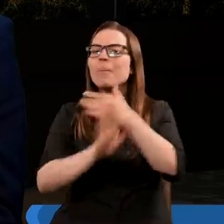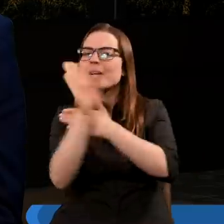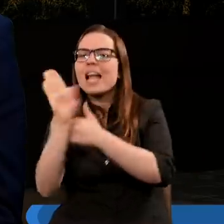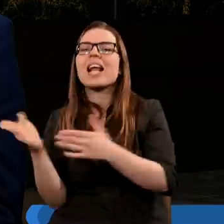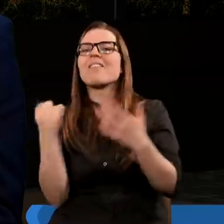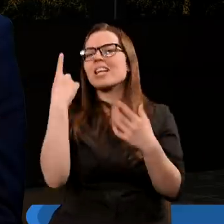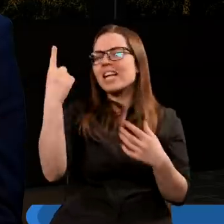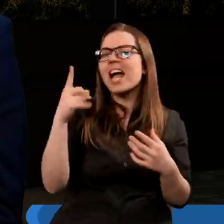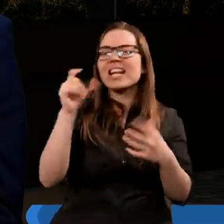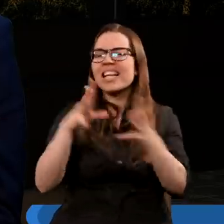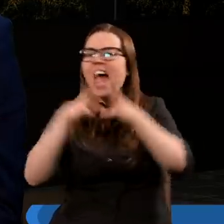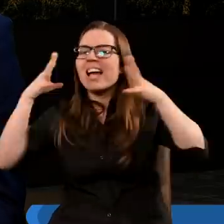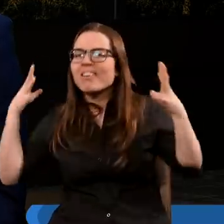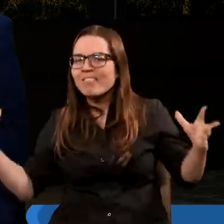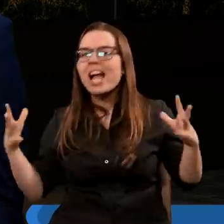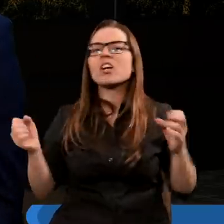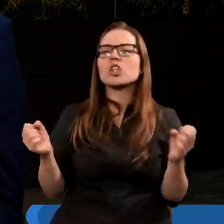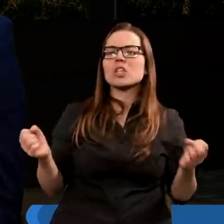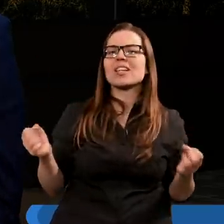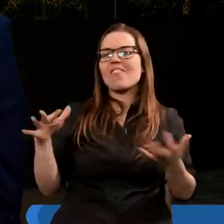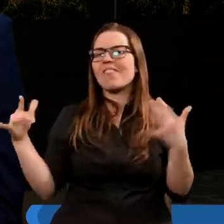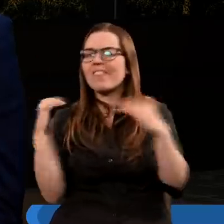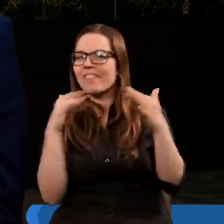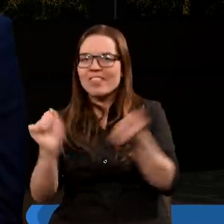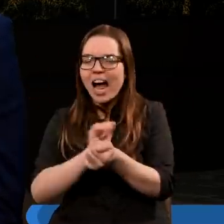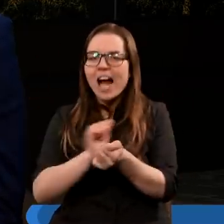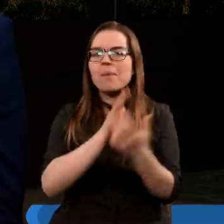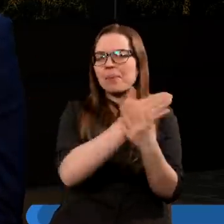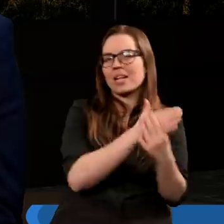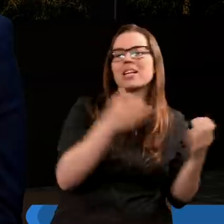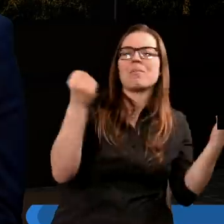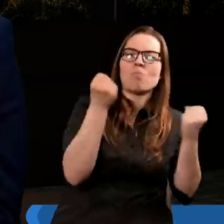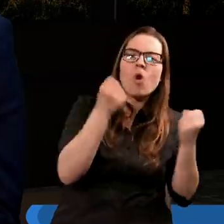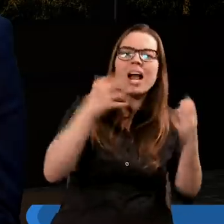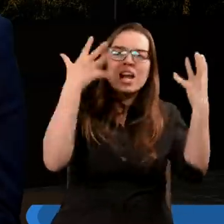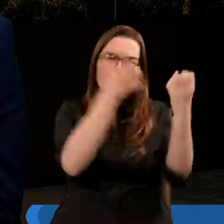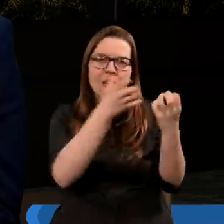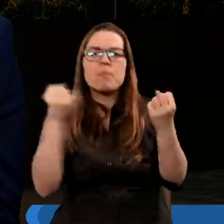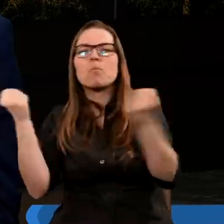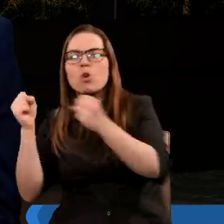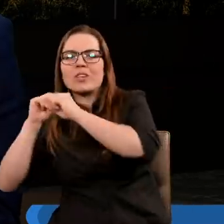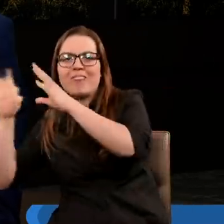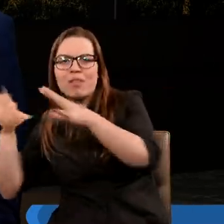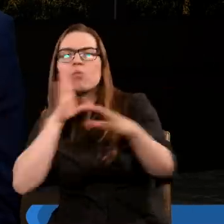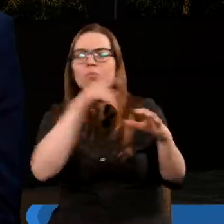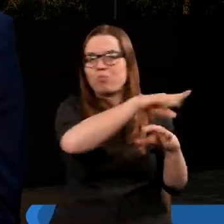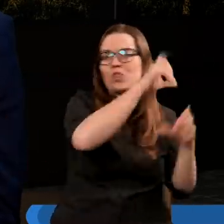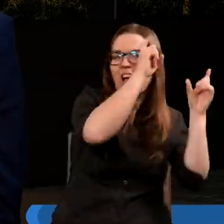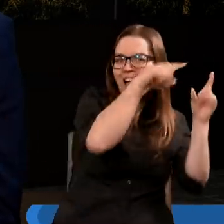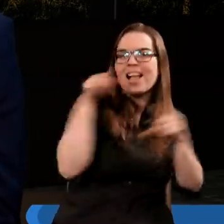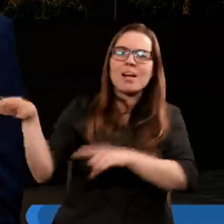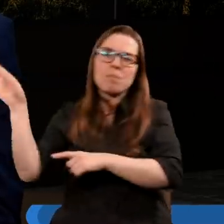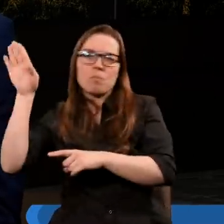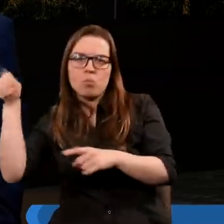jedno z największych walk między mocami ciemności i mocami światłości, które